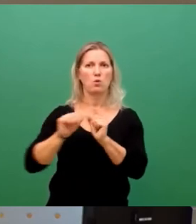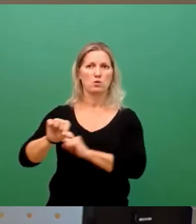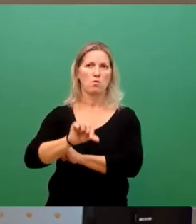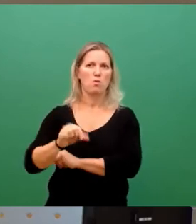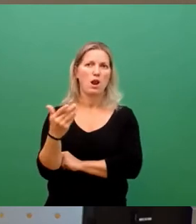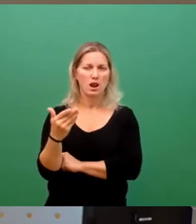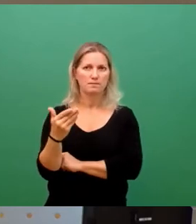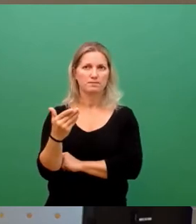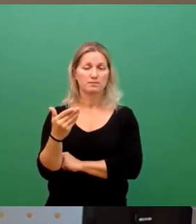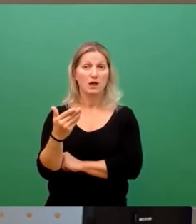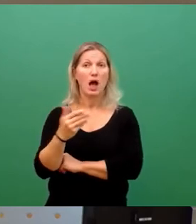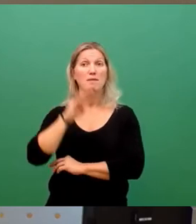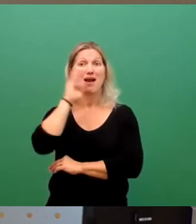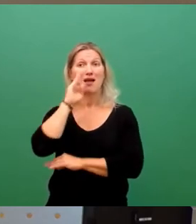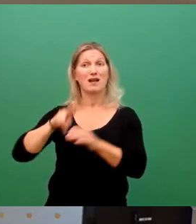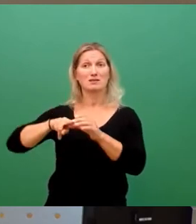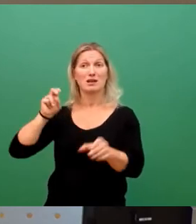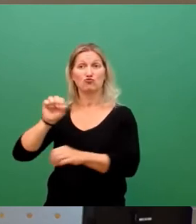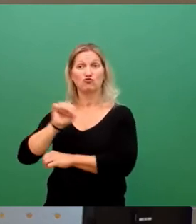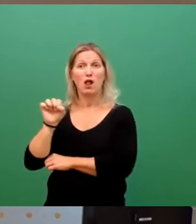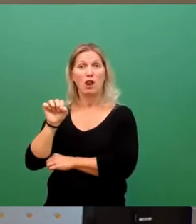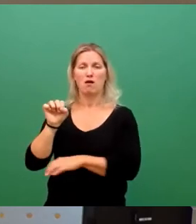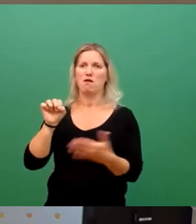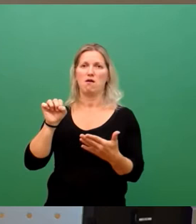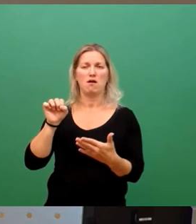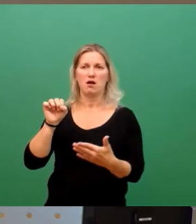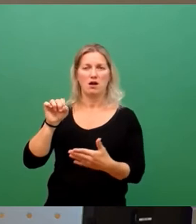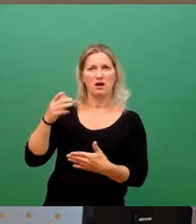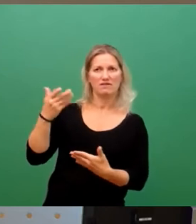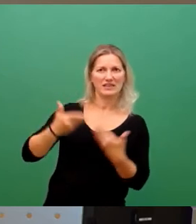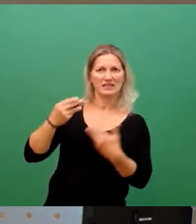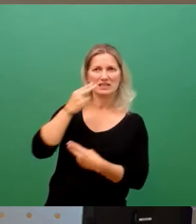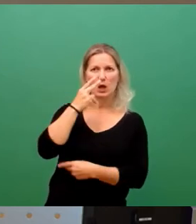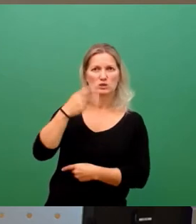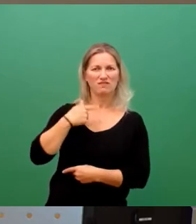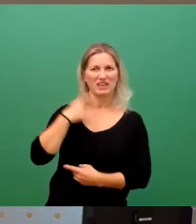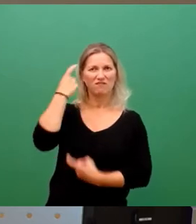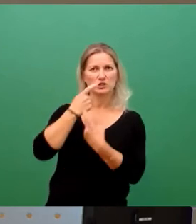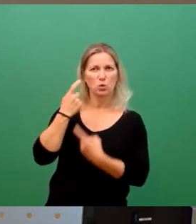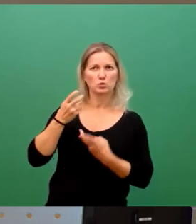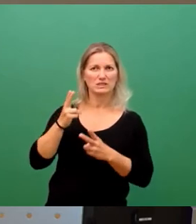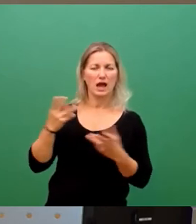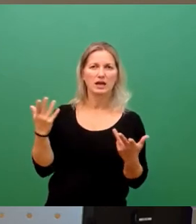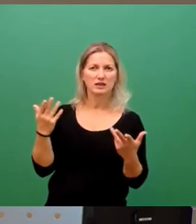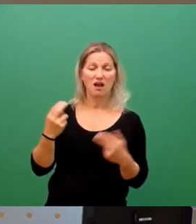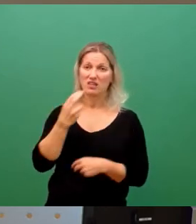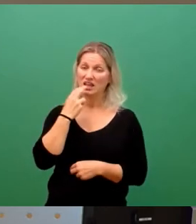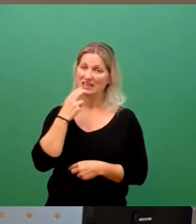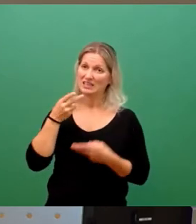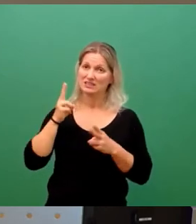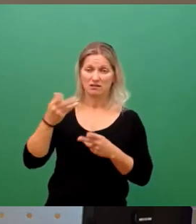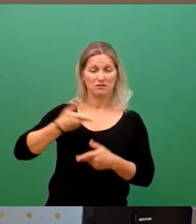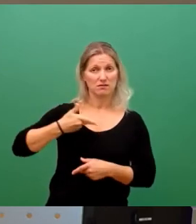Erdgasausstieg ist ein Gebot unserer Freiheit und Versorgungssicherheit. Drittens, die Energieversorgung muss schnell und vollständig